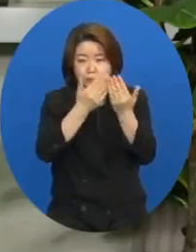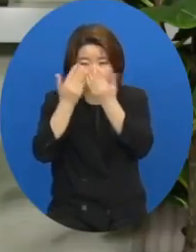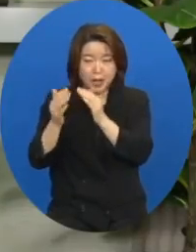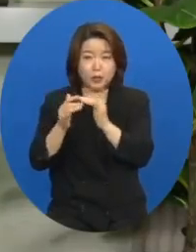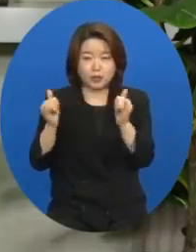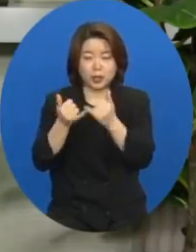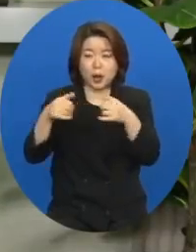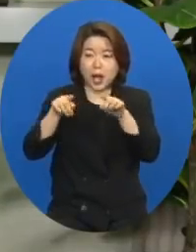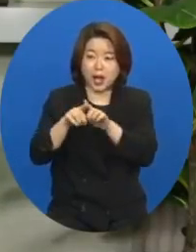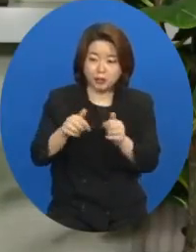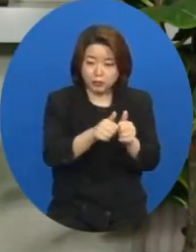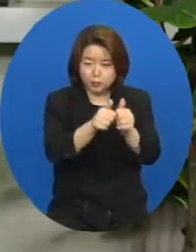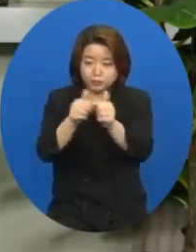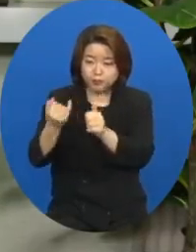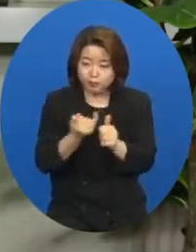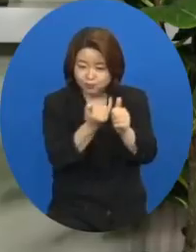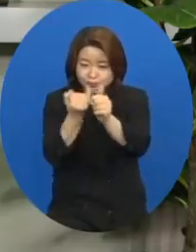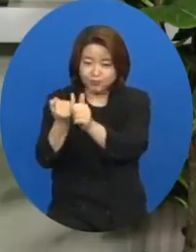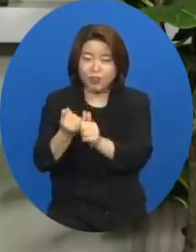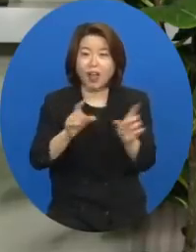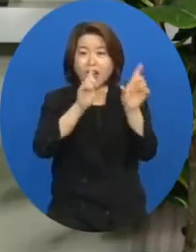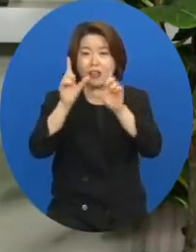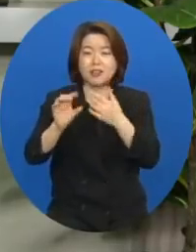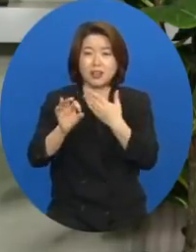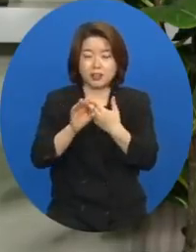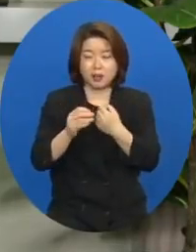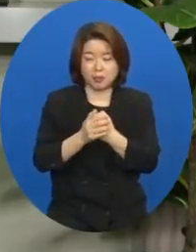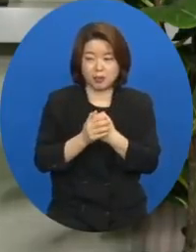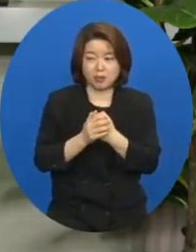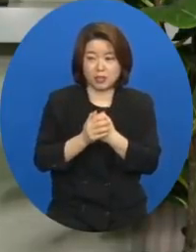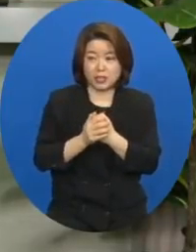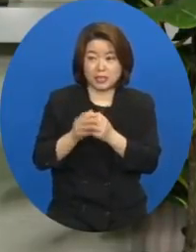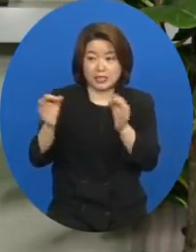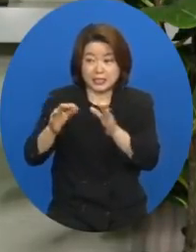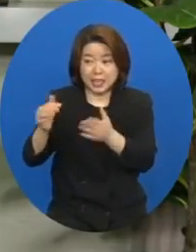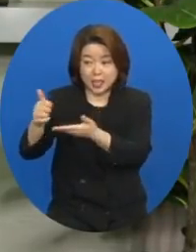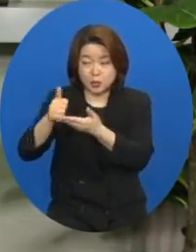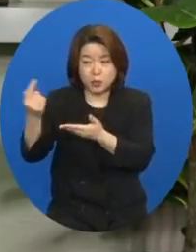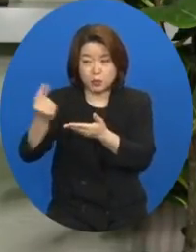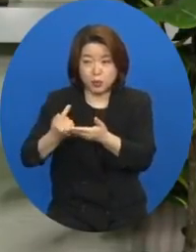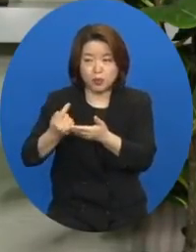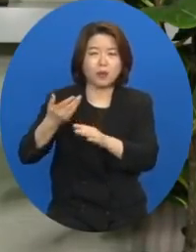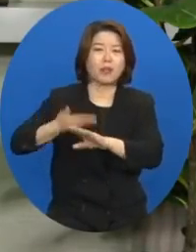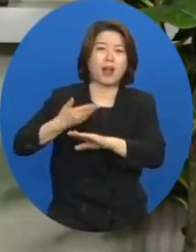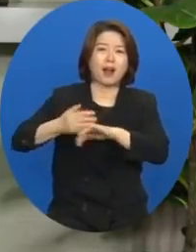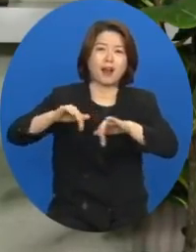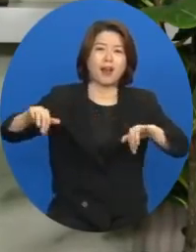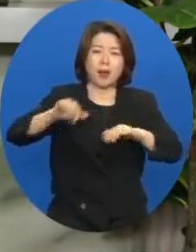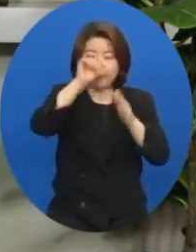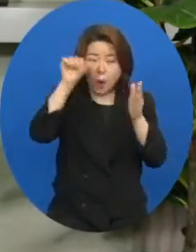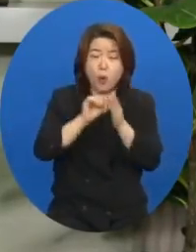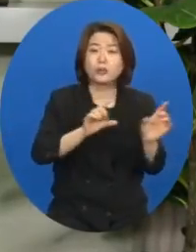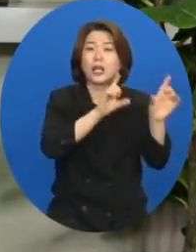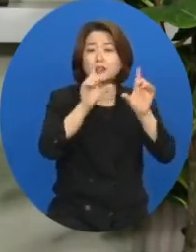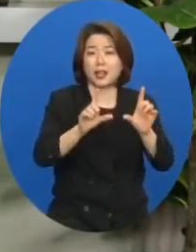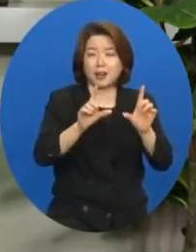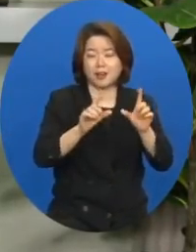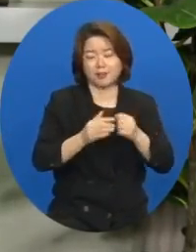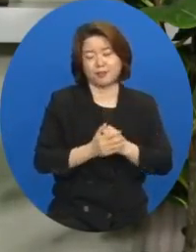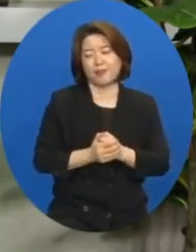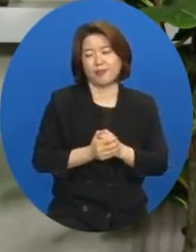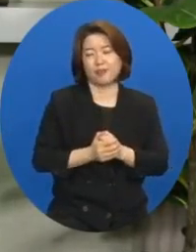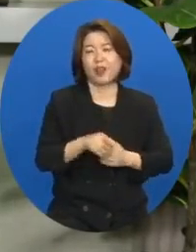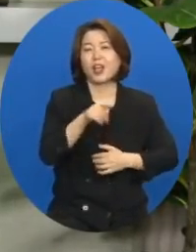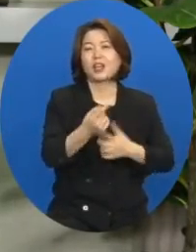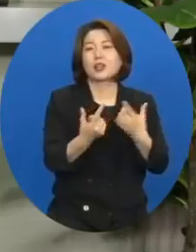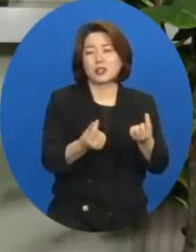것 그것은 그저 누가 잠깐 집에 와서 사는 것과는 다른 문제겠죠. 예수님을 마음에 영접하는